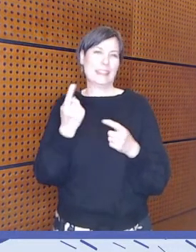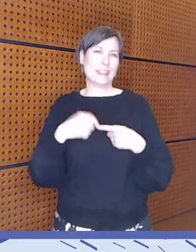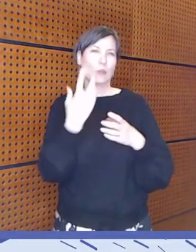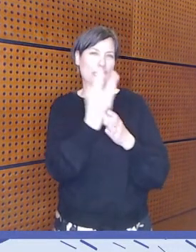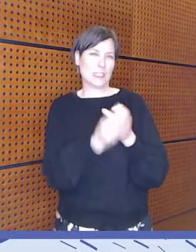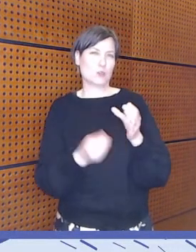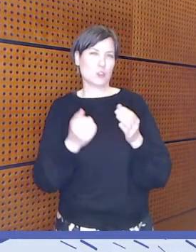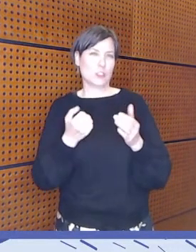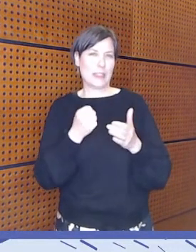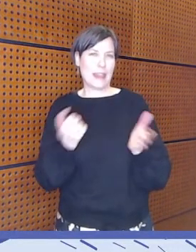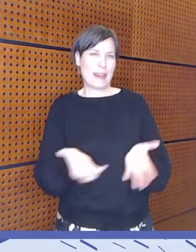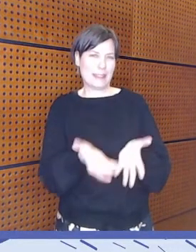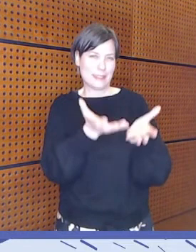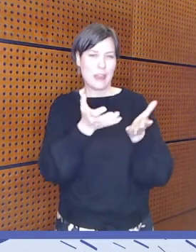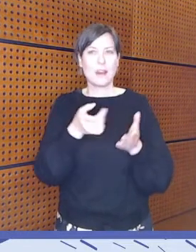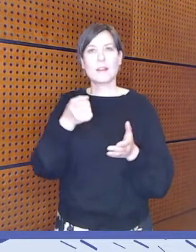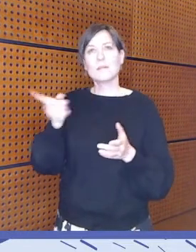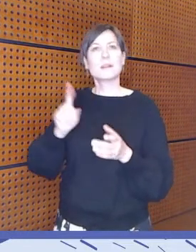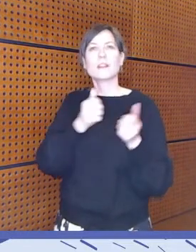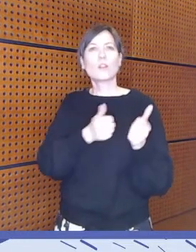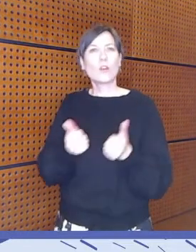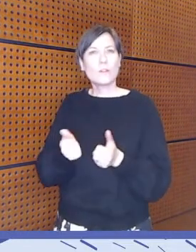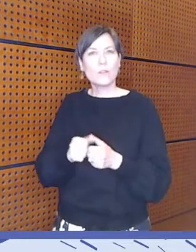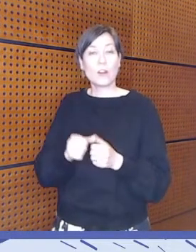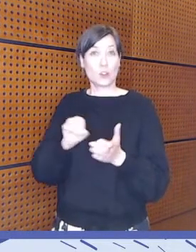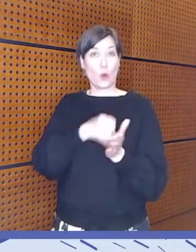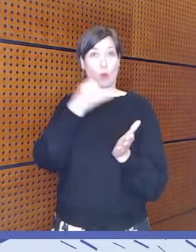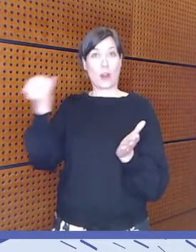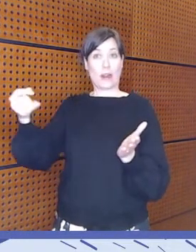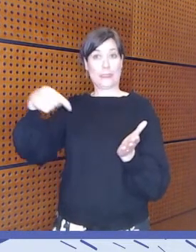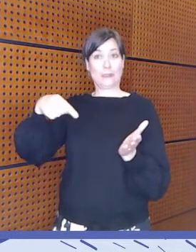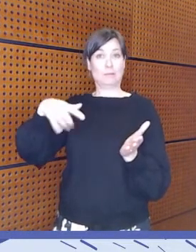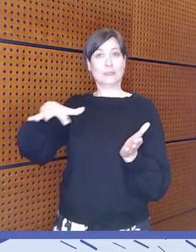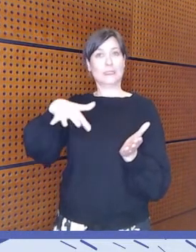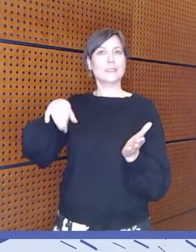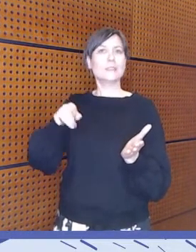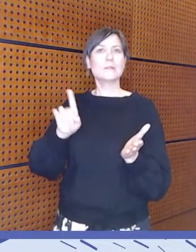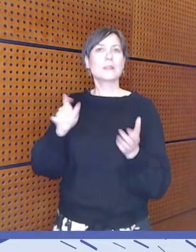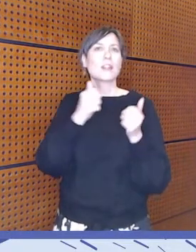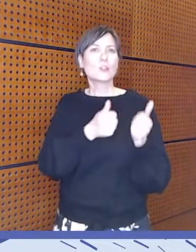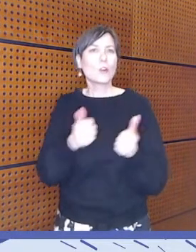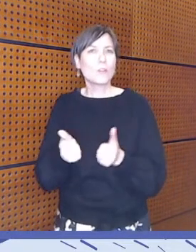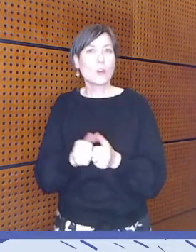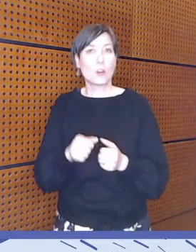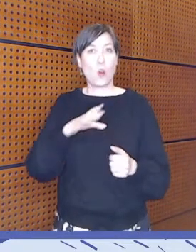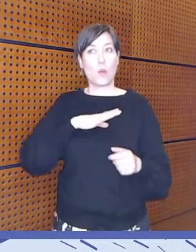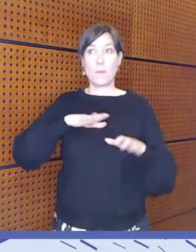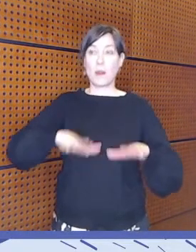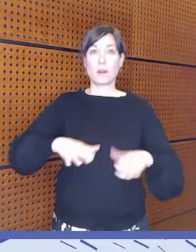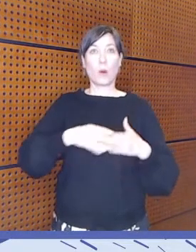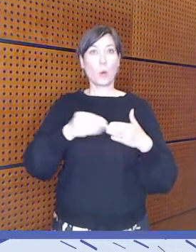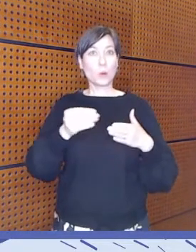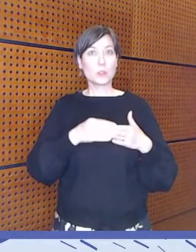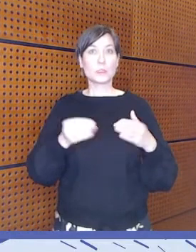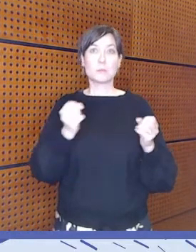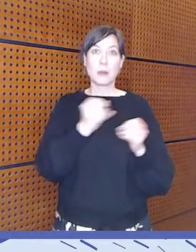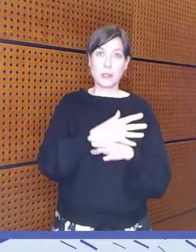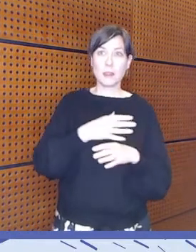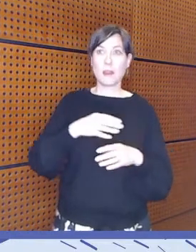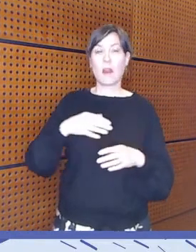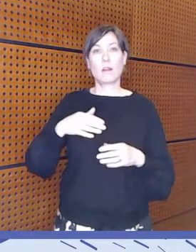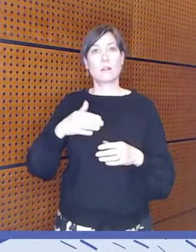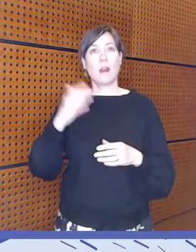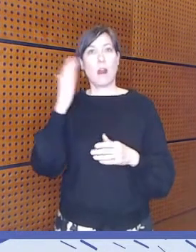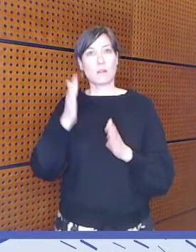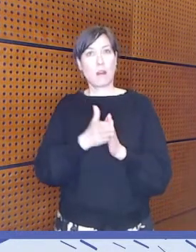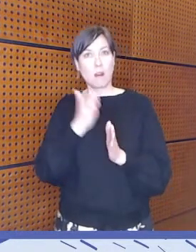edistämiseksi? Jos ajatellaan journalismia, mitä toivomuksia? Meillä on tämä paikka, ainakin uutismediat ja aikakausmediat on